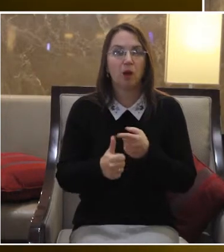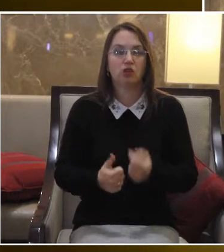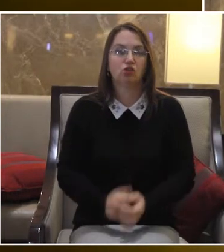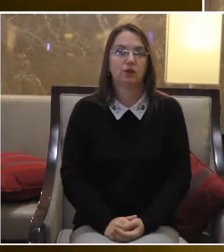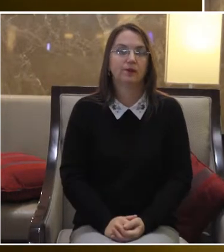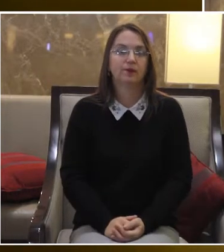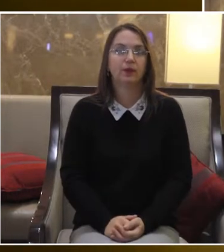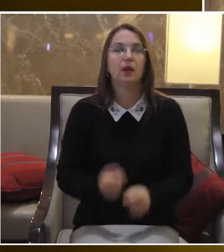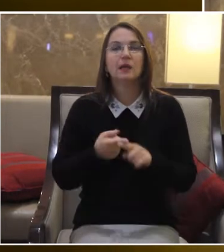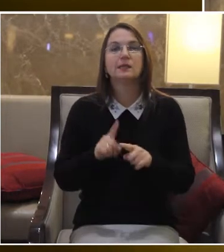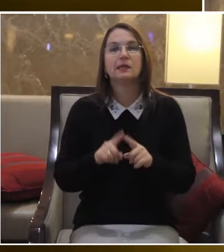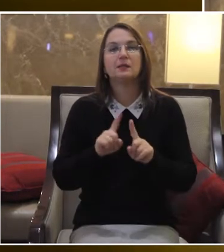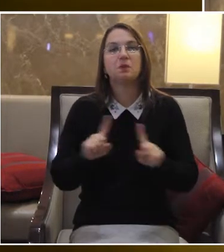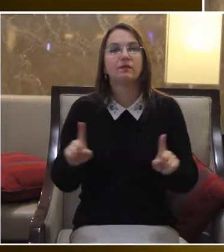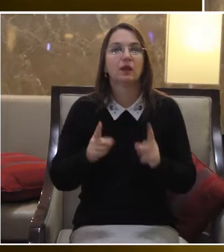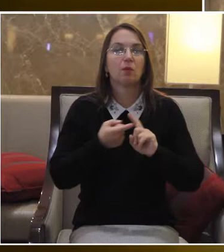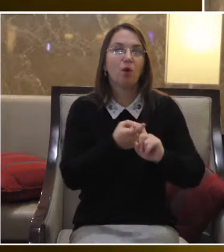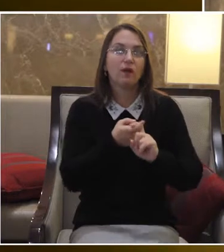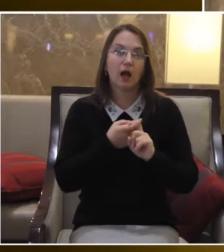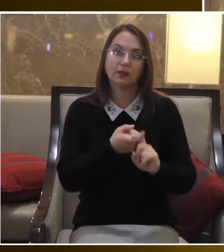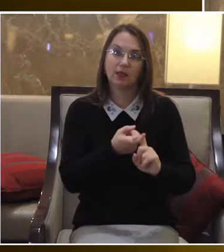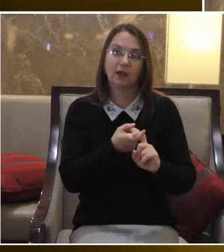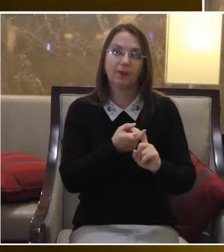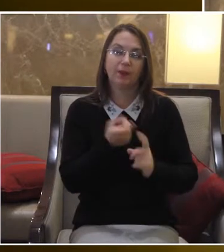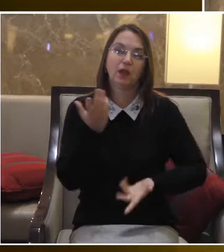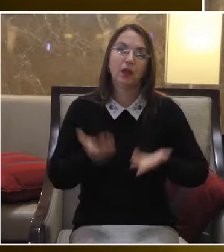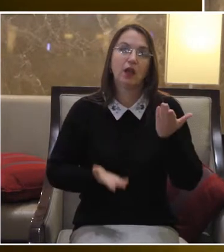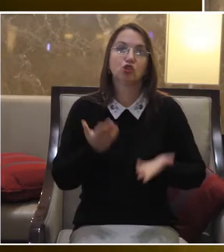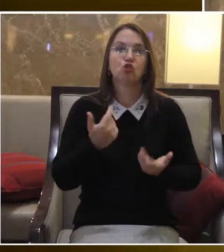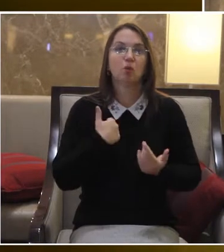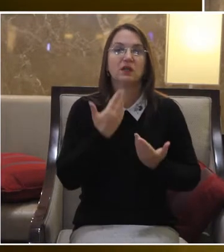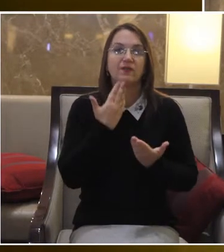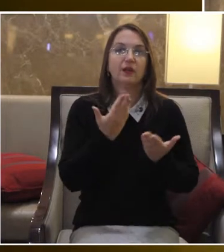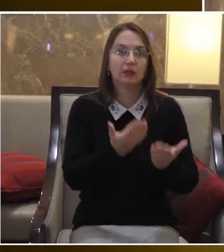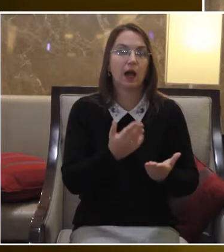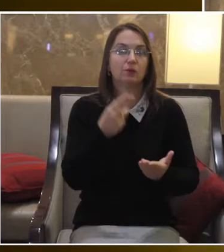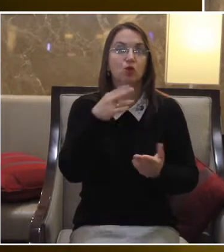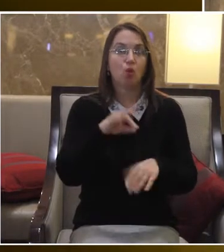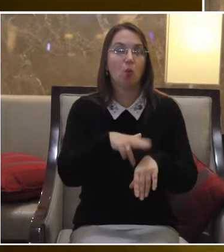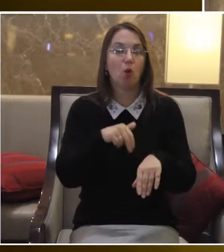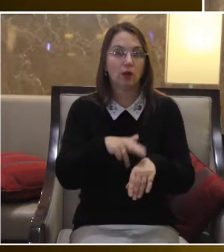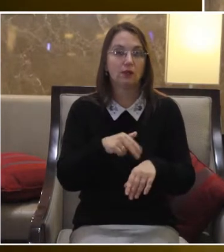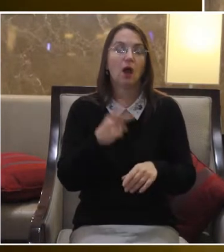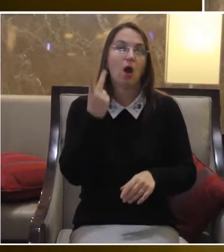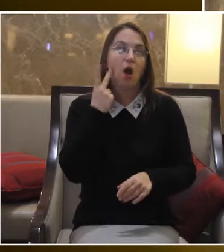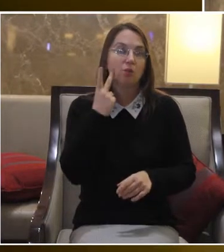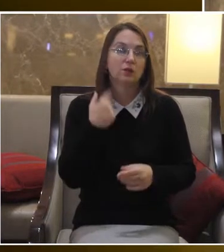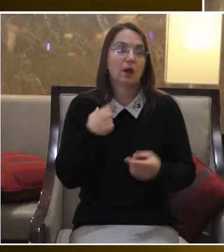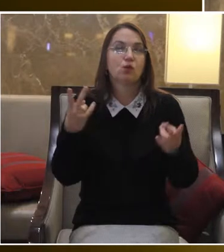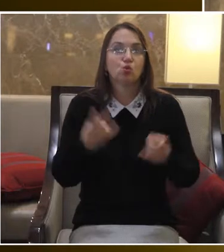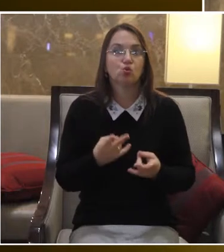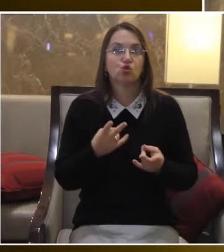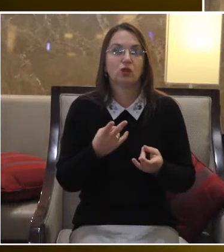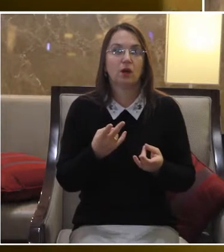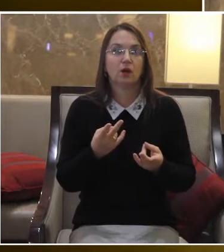По-перше, це специфіка пов'язана, якщо ми звертаємось до поліції